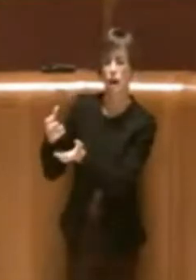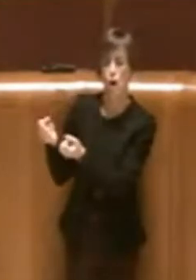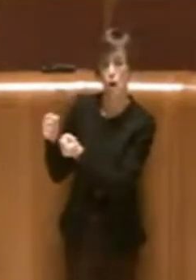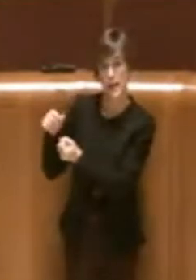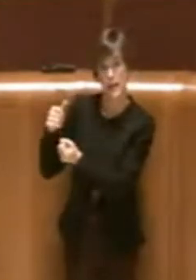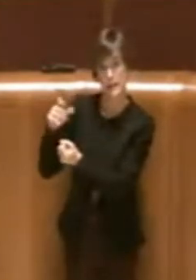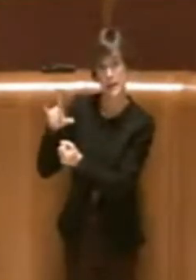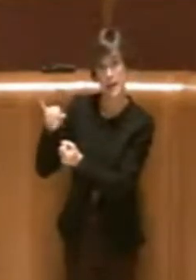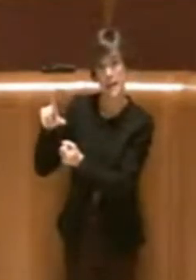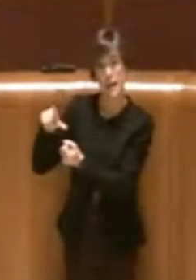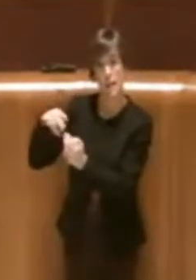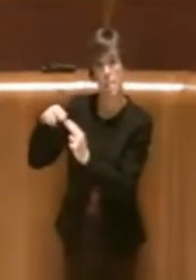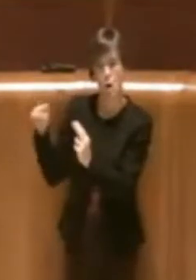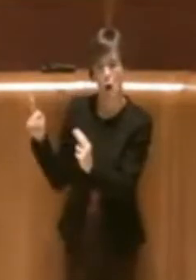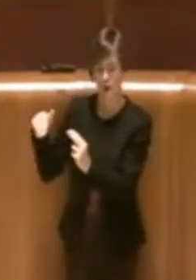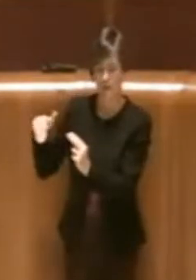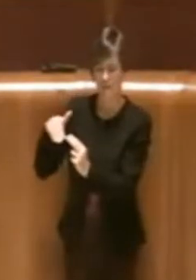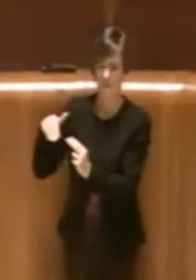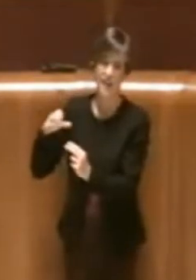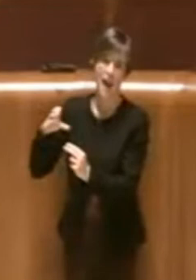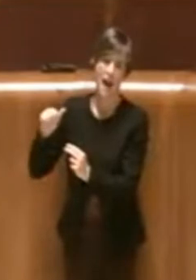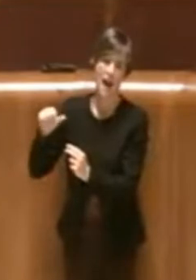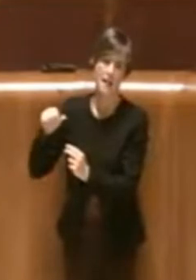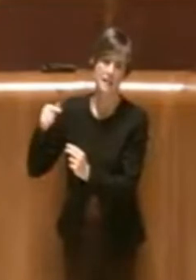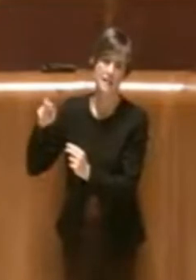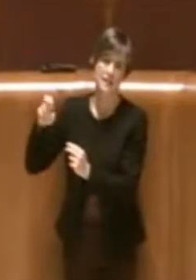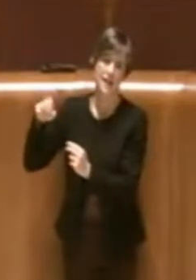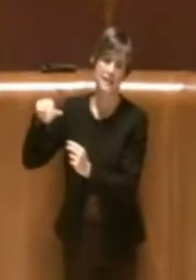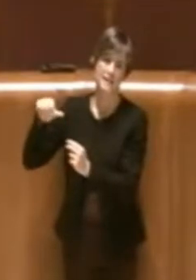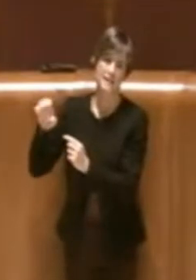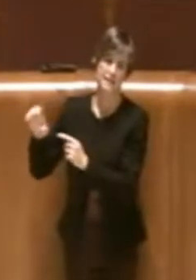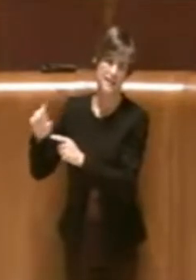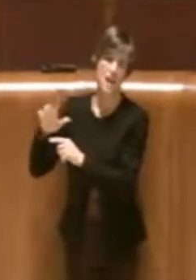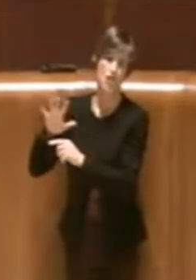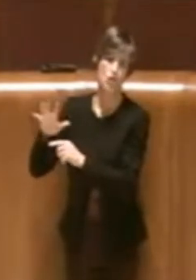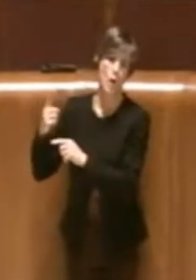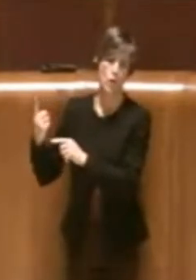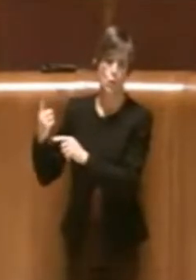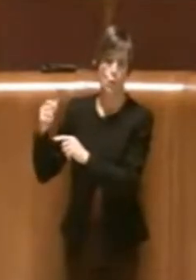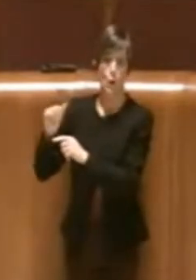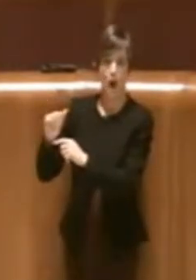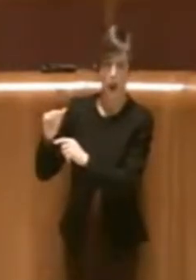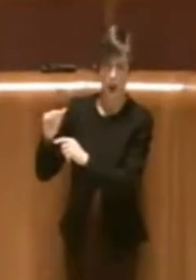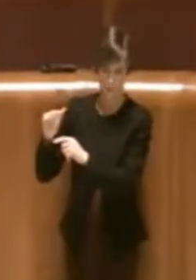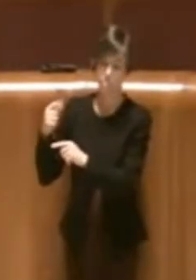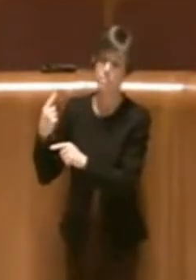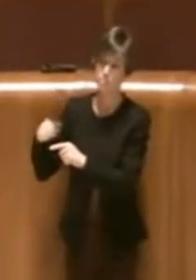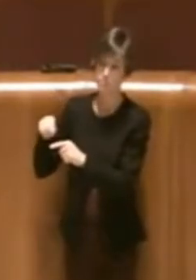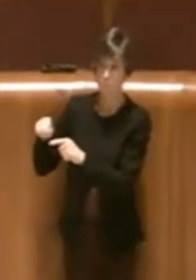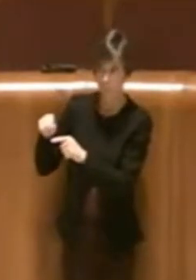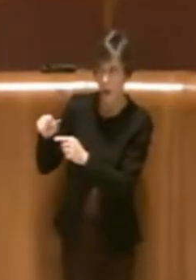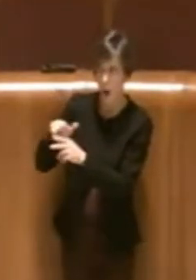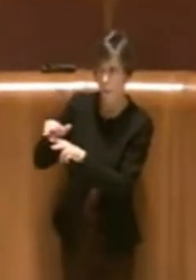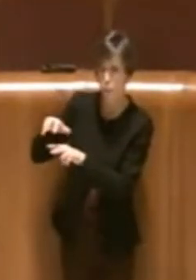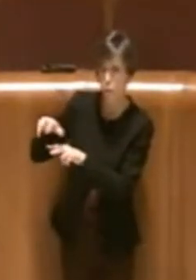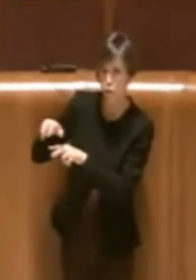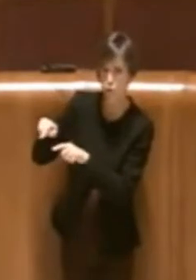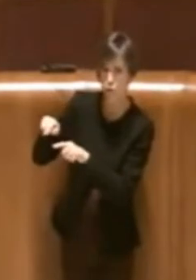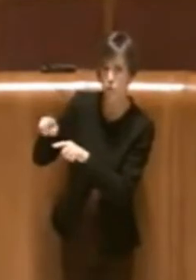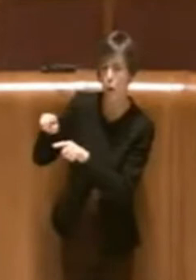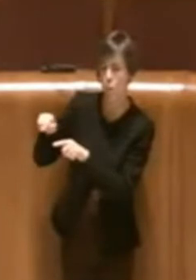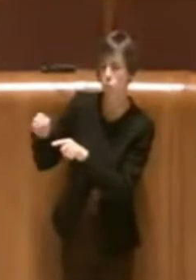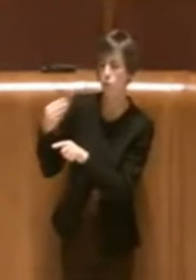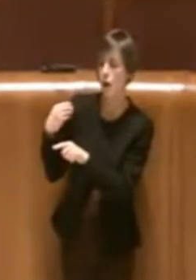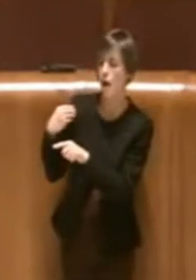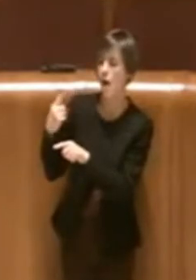Castrense 51-51A e il Municipio ha richiesto anche per quanto riguarda i beni ricadenti nel